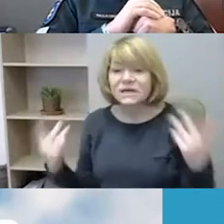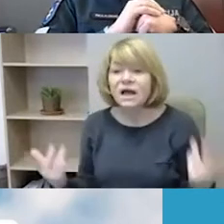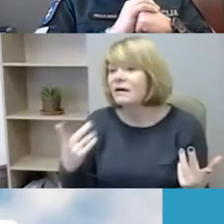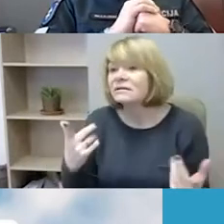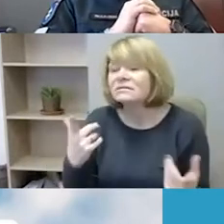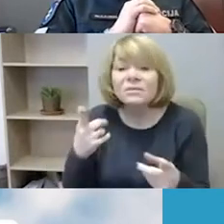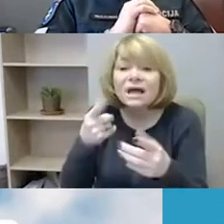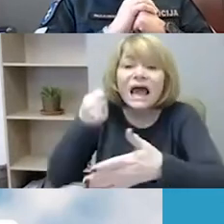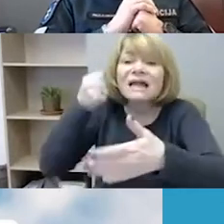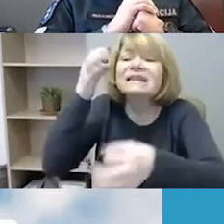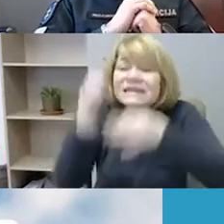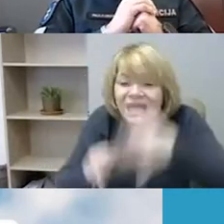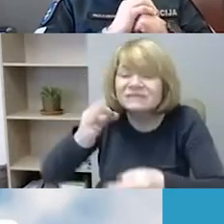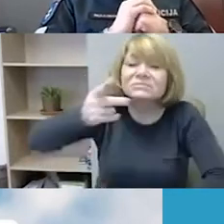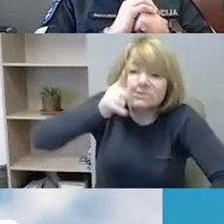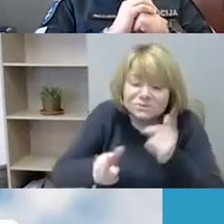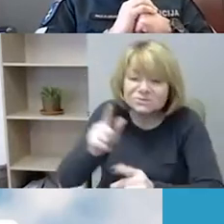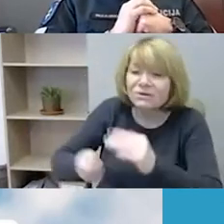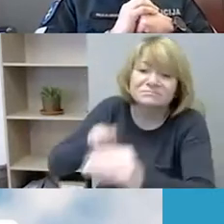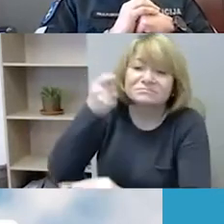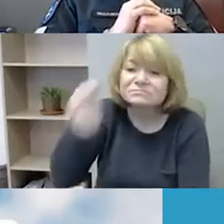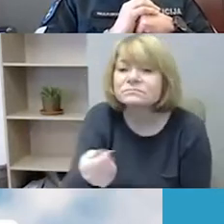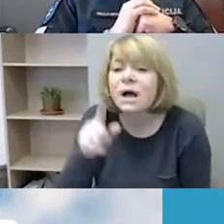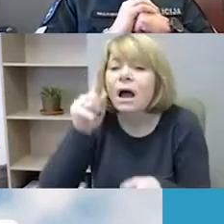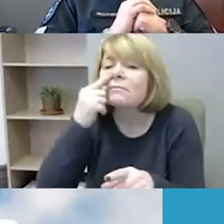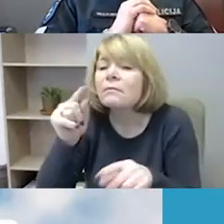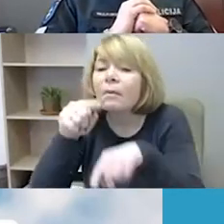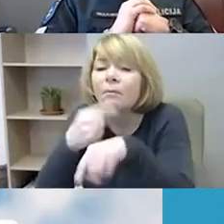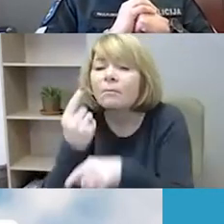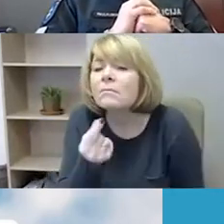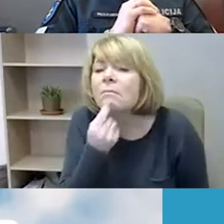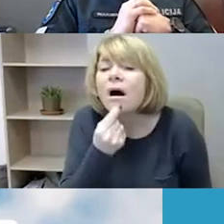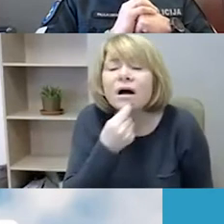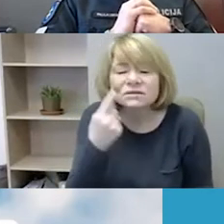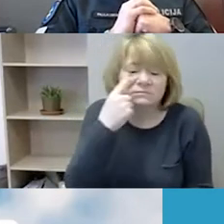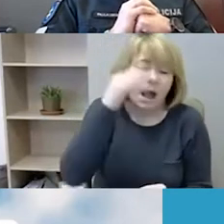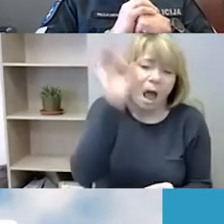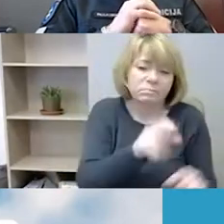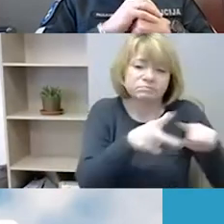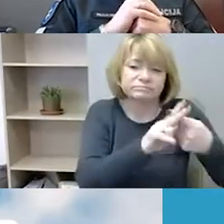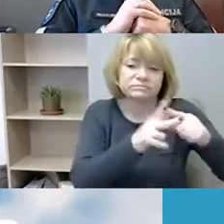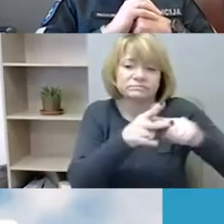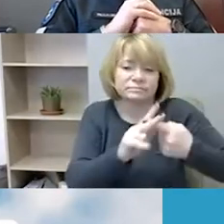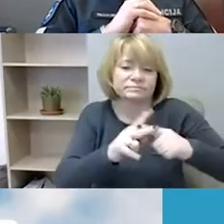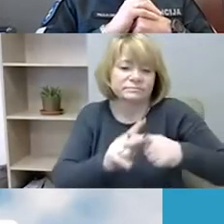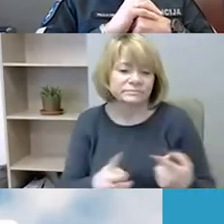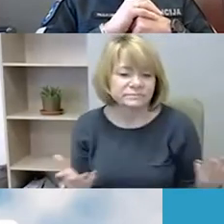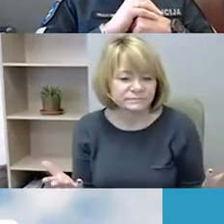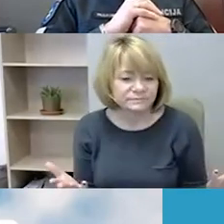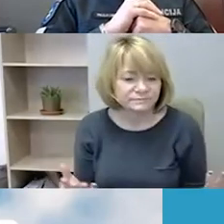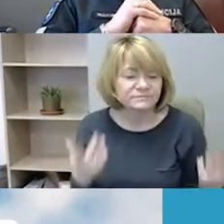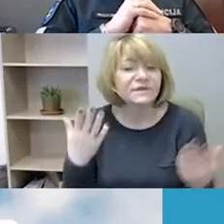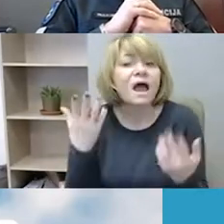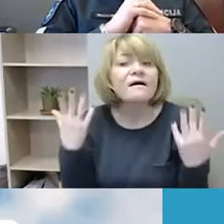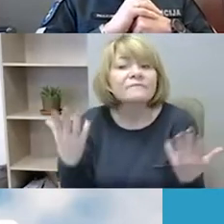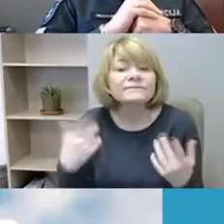teismą su tokiamis bylomis, o dažniausiai jas nutraukia. Čia neturime joką kitą įranką vis dėl to, kaipgi tą žmogų